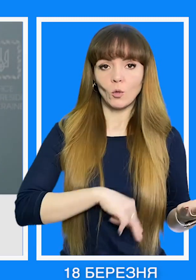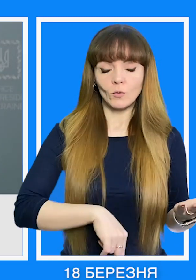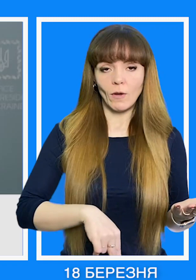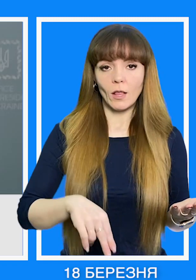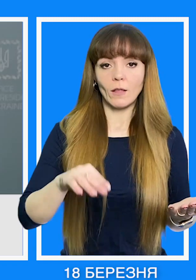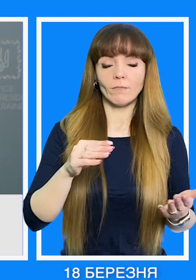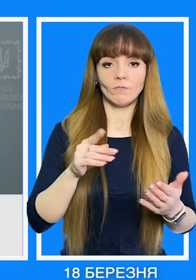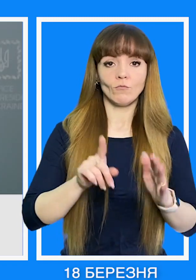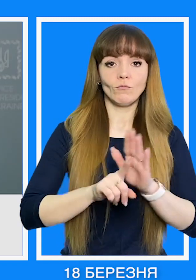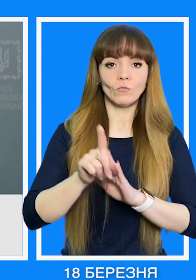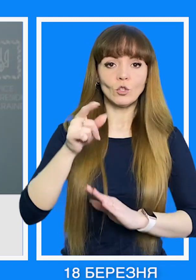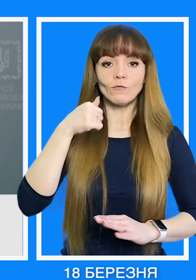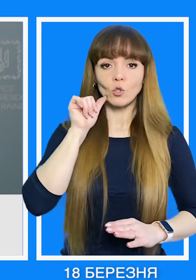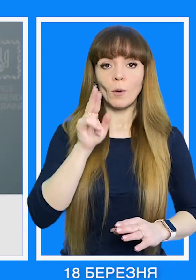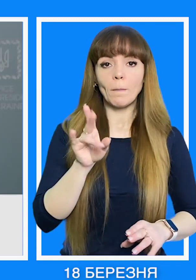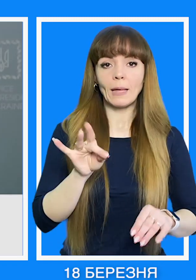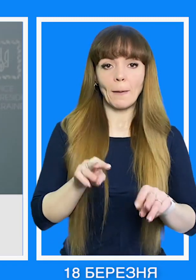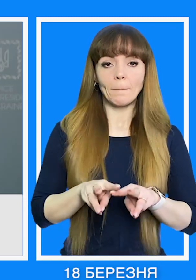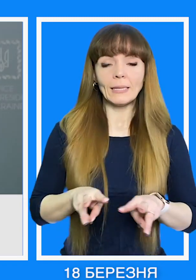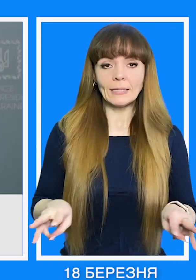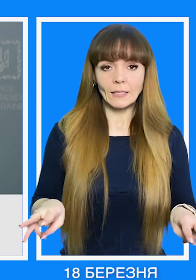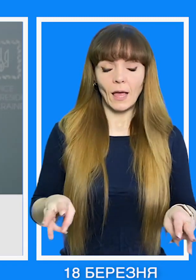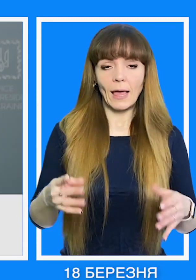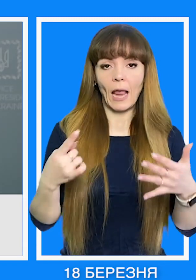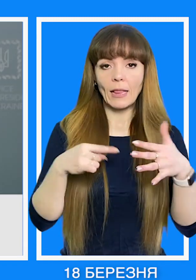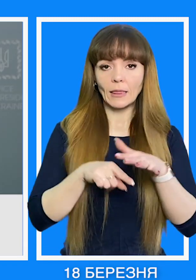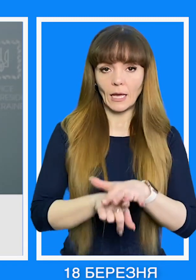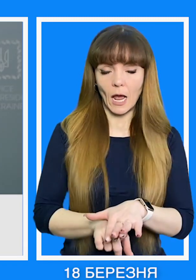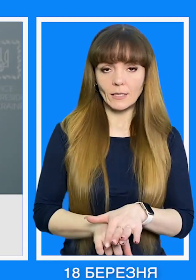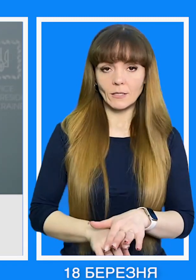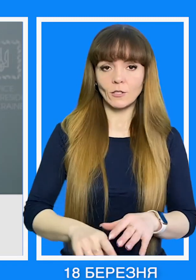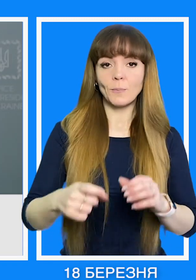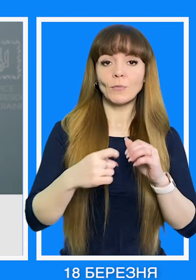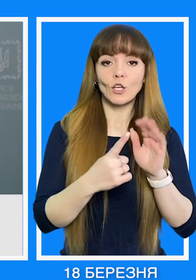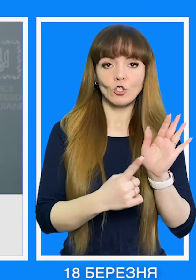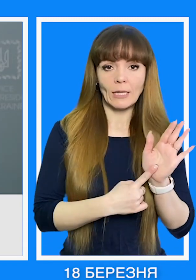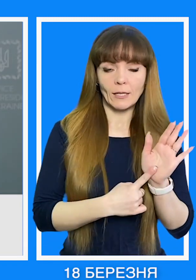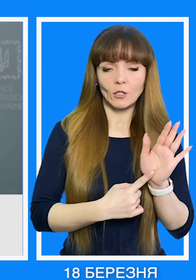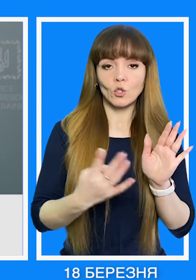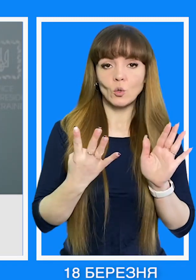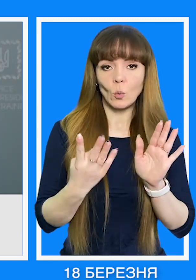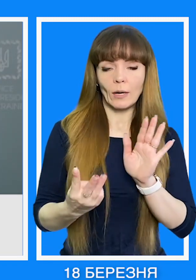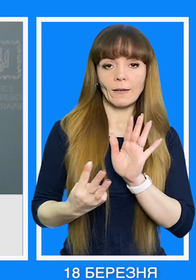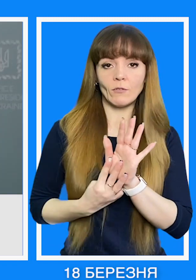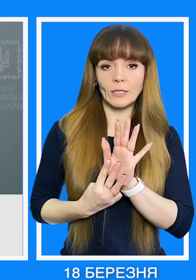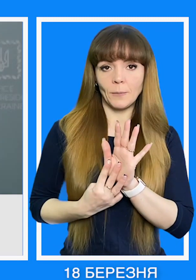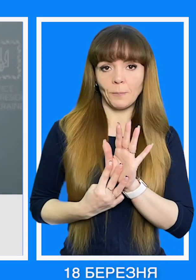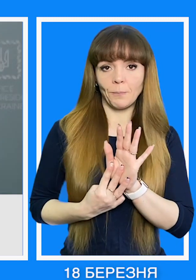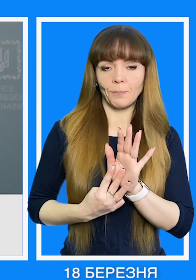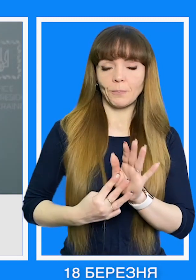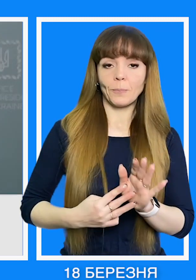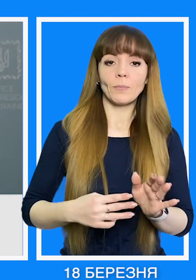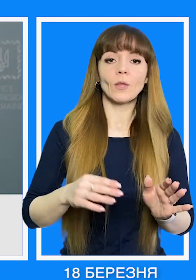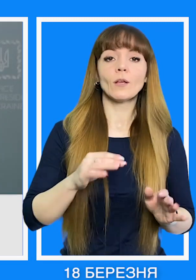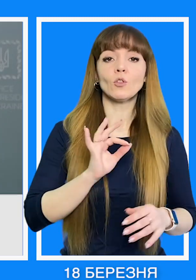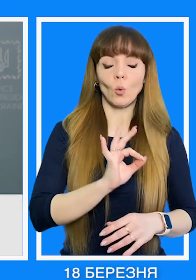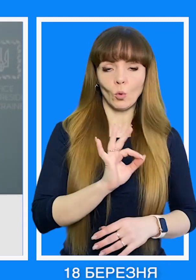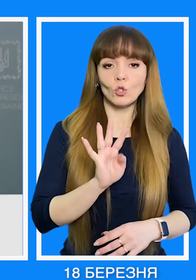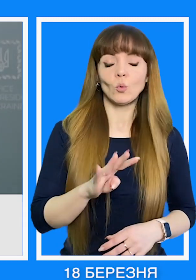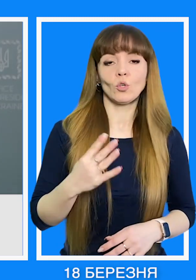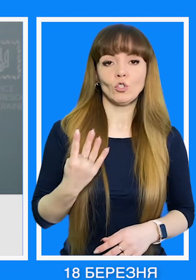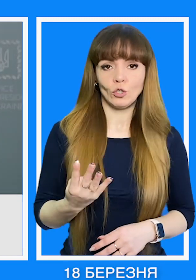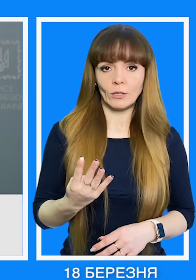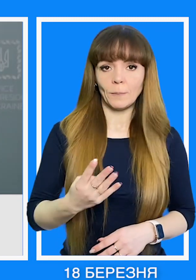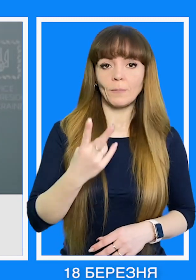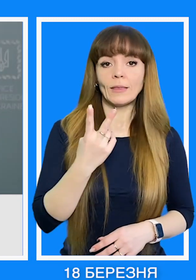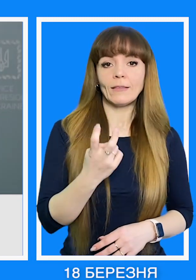яке запрацювало від учора при Міністерстві реінтеграції 1648 та